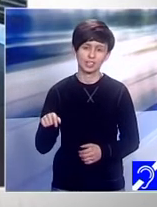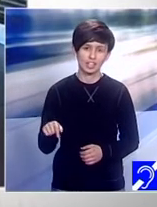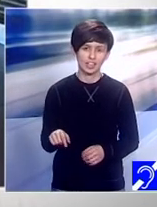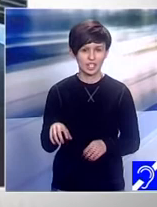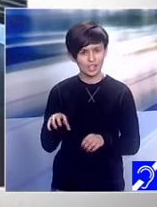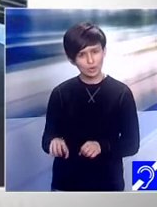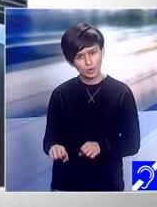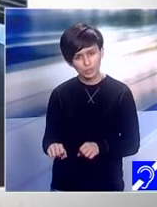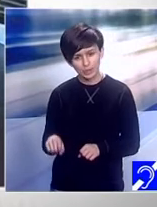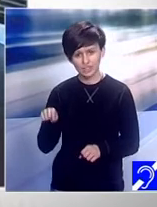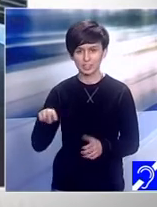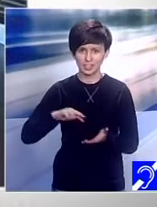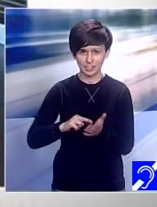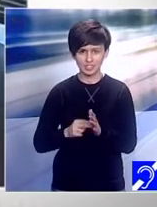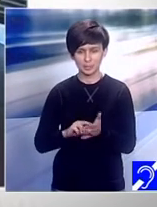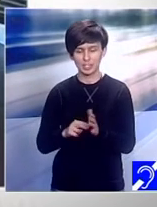platoul emisiunii noastre